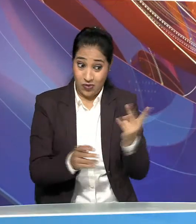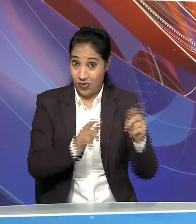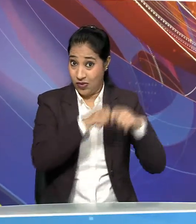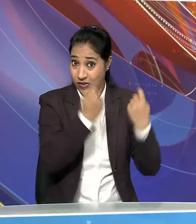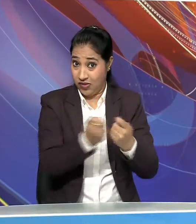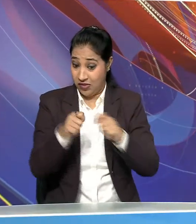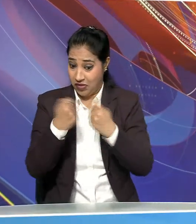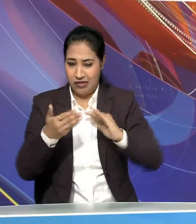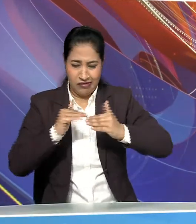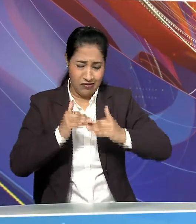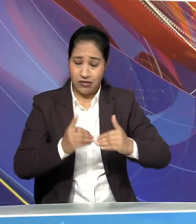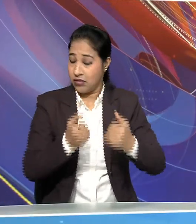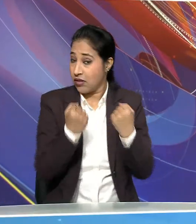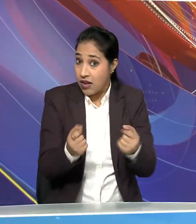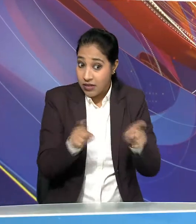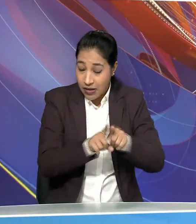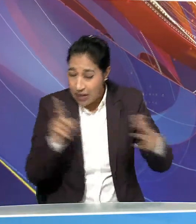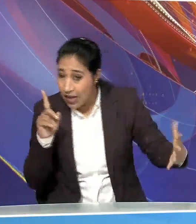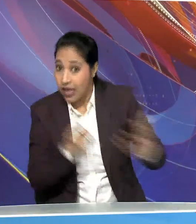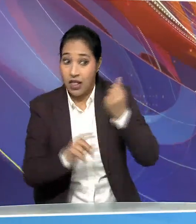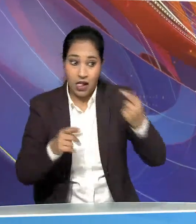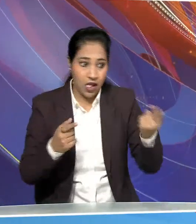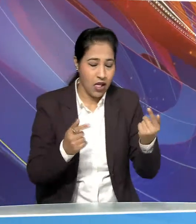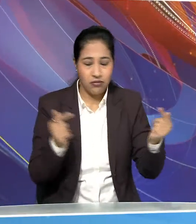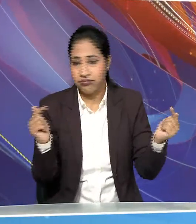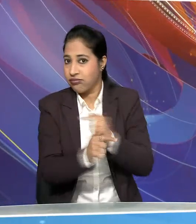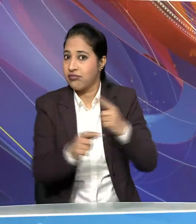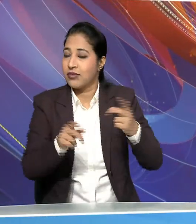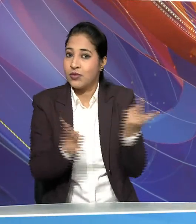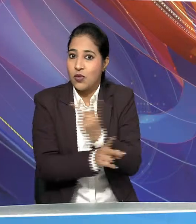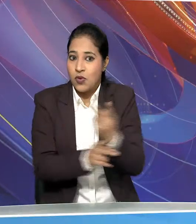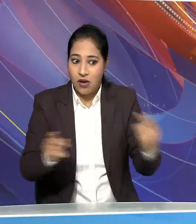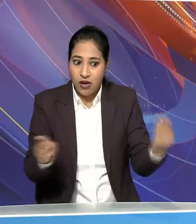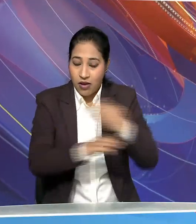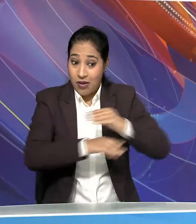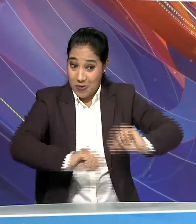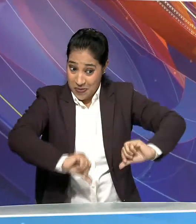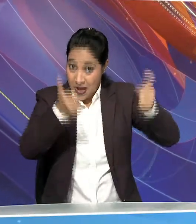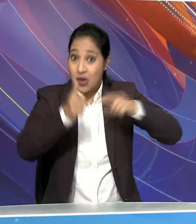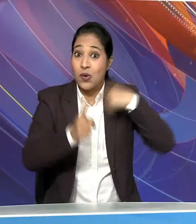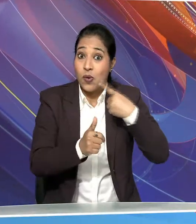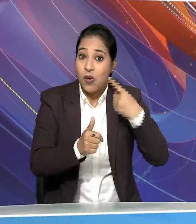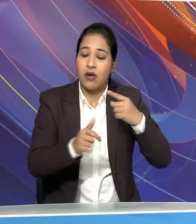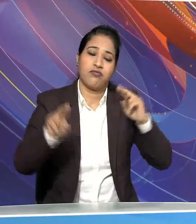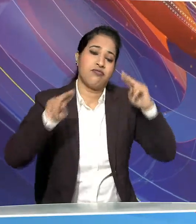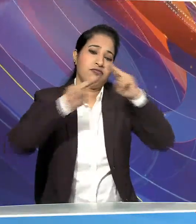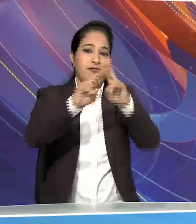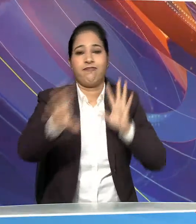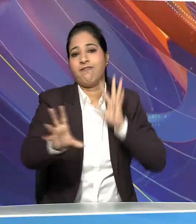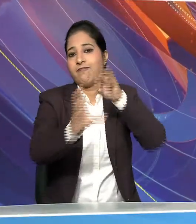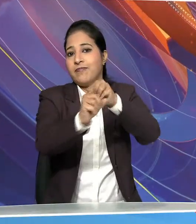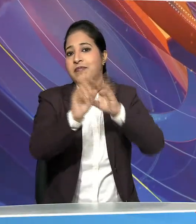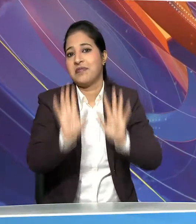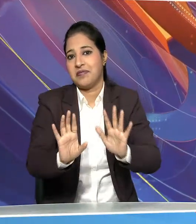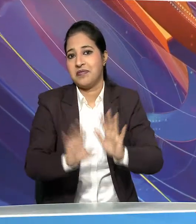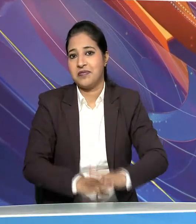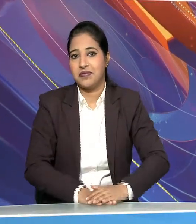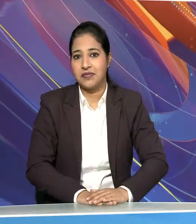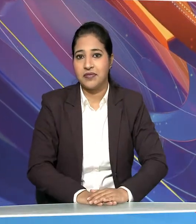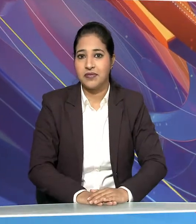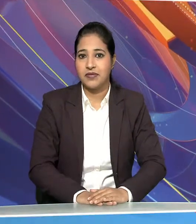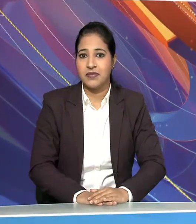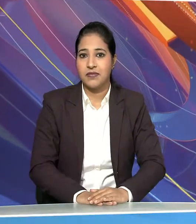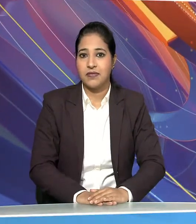वैसे ये मुकाबला करो या मरो का है क्योंकि यहां जो भी जूइत दर्ज करेगा वो क्वाट्र फाइनल में पहुंचेगा